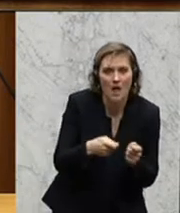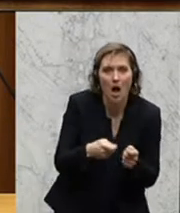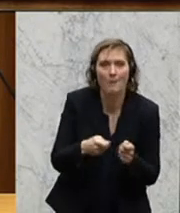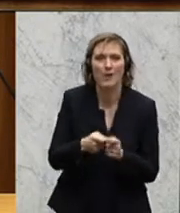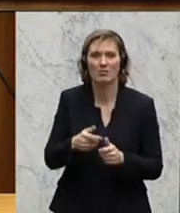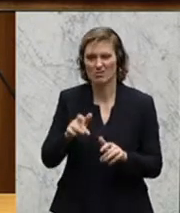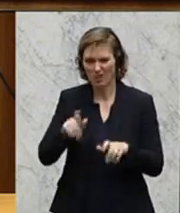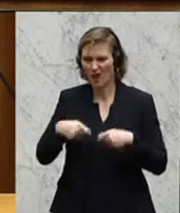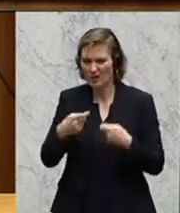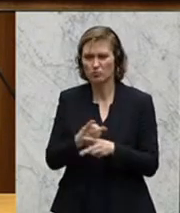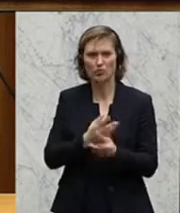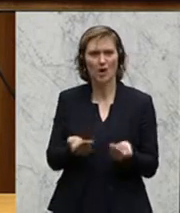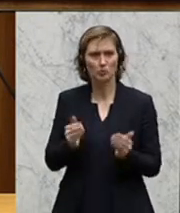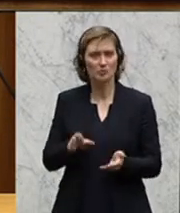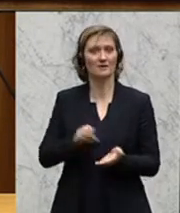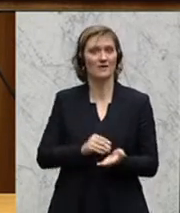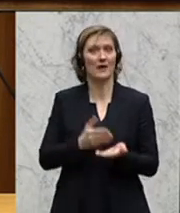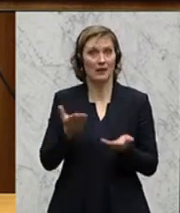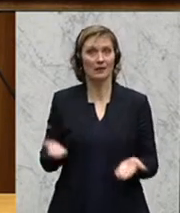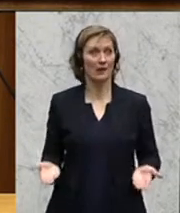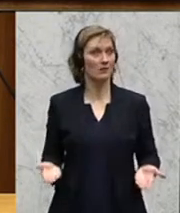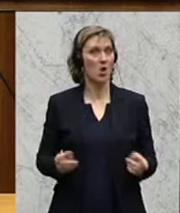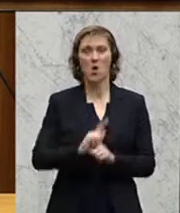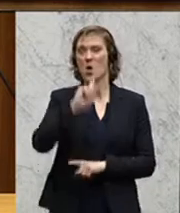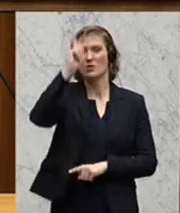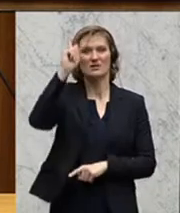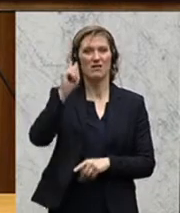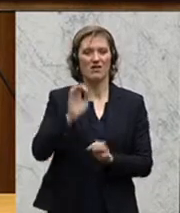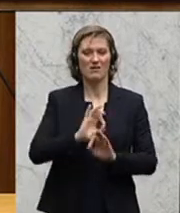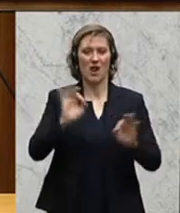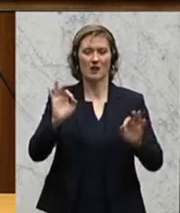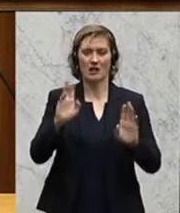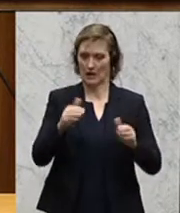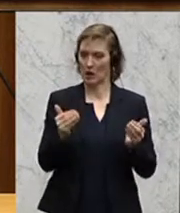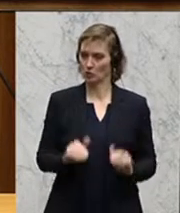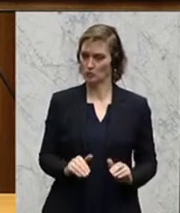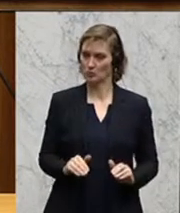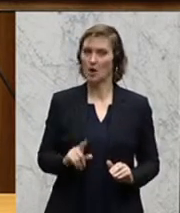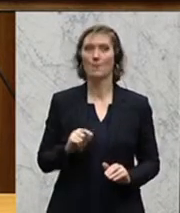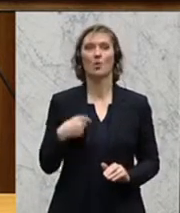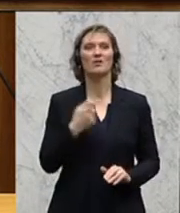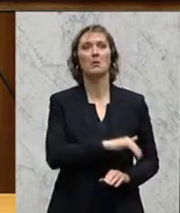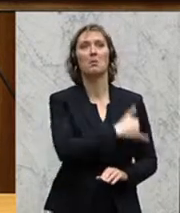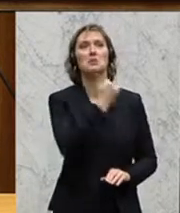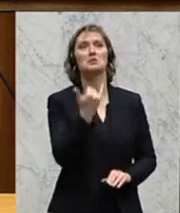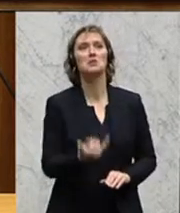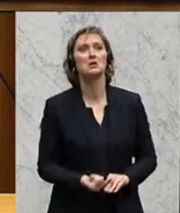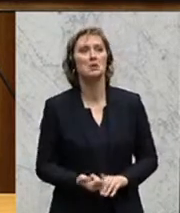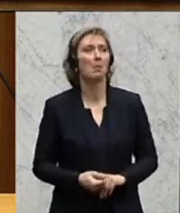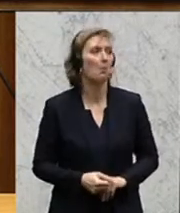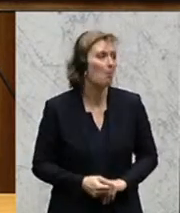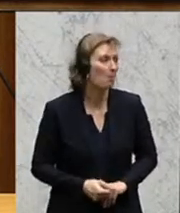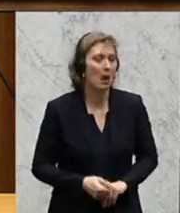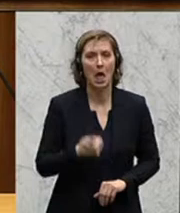den Händen des Staatsschutzes gibt. Höchste Qualität beim Rechtsschutz heißt aber für uns nicht, dass es so wie bisher einen